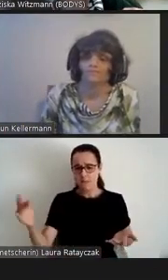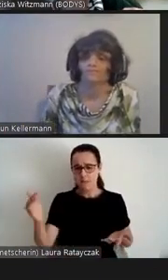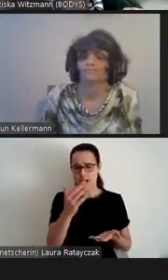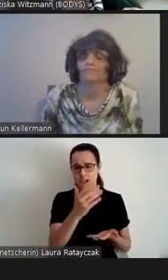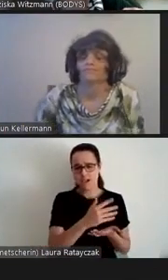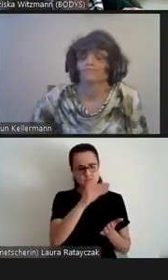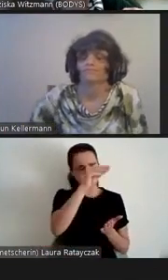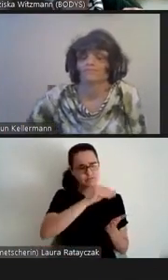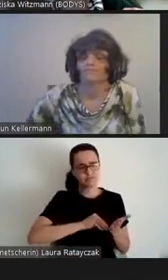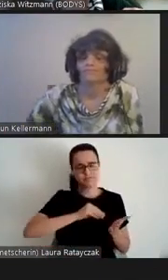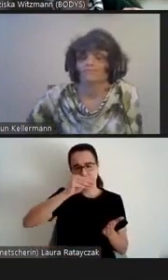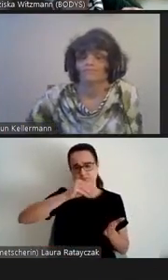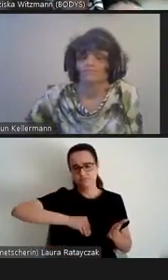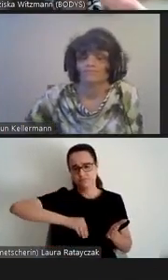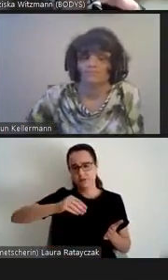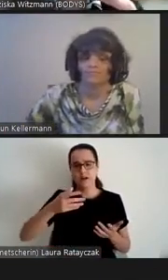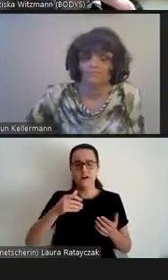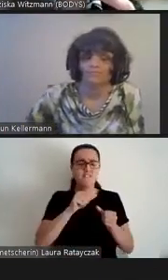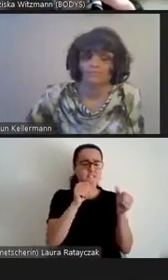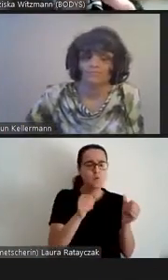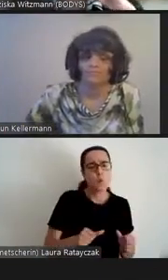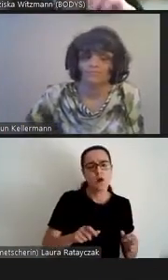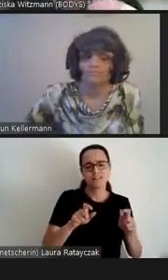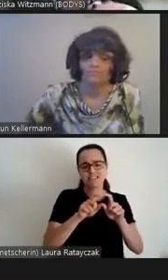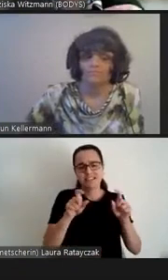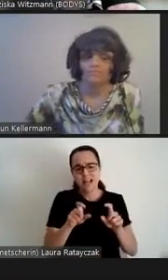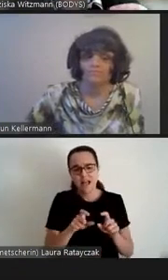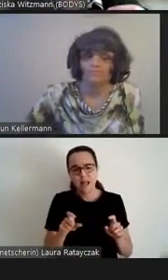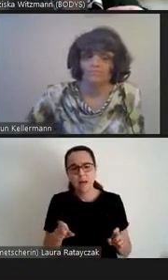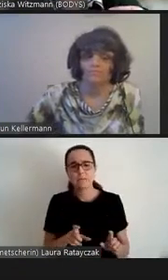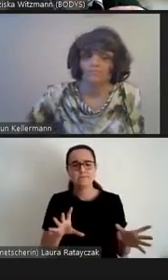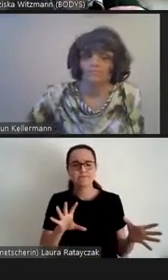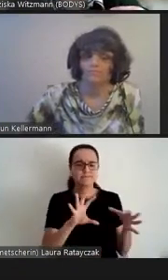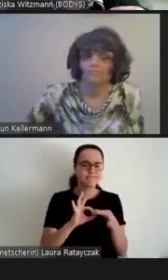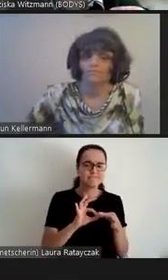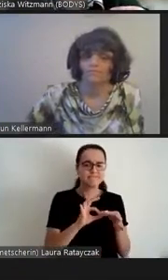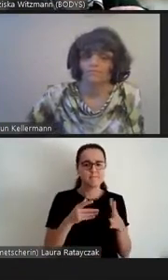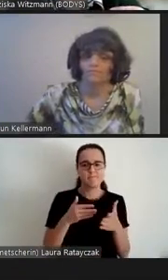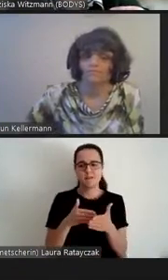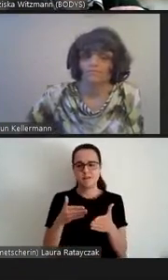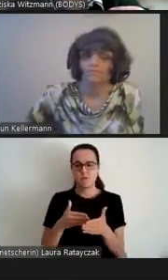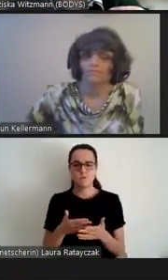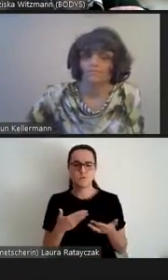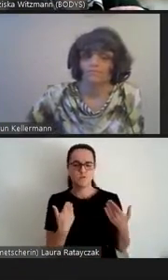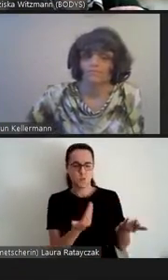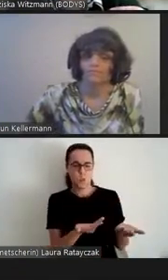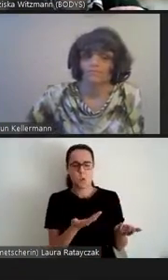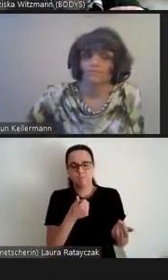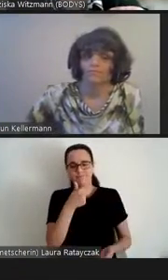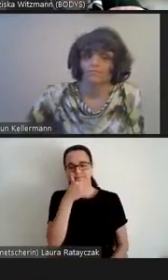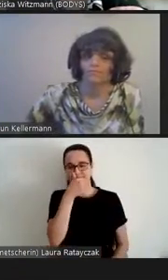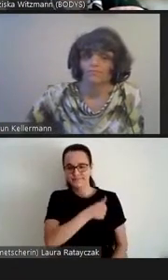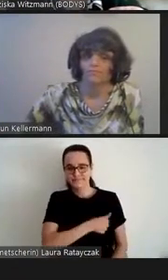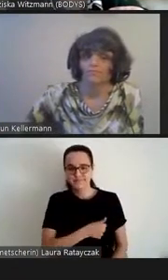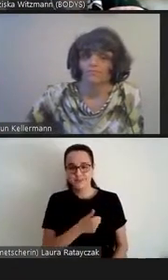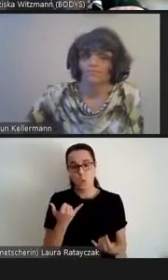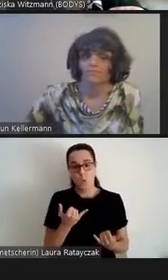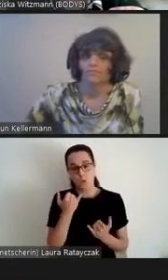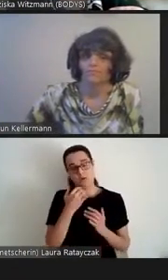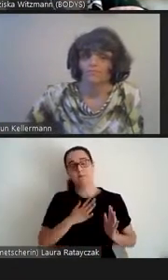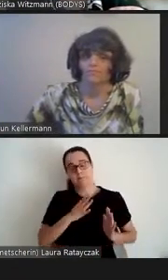Figuren, von Themen, die sich mit Behinderung beschäftigen, ist aus heutiger Sicht